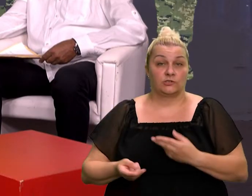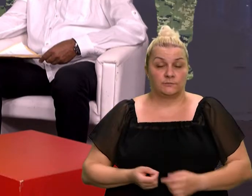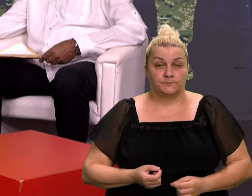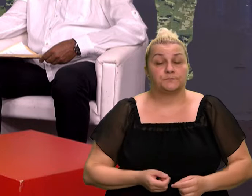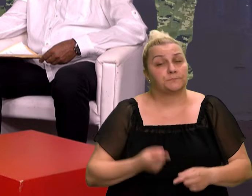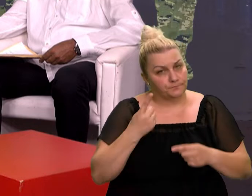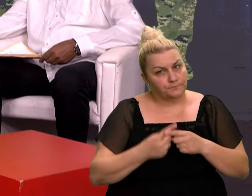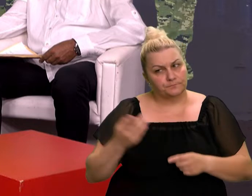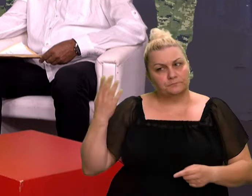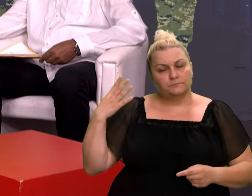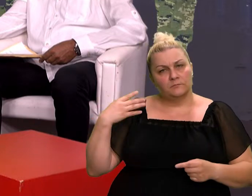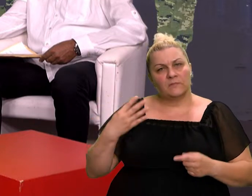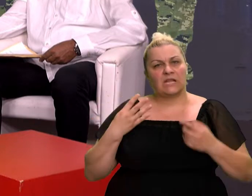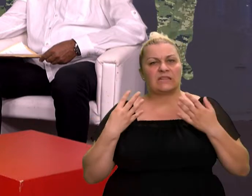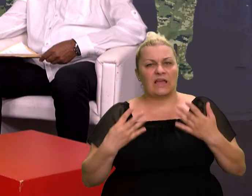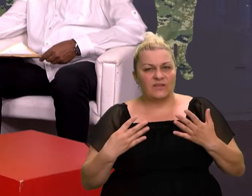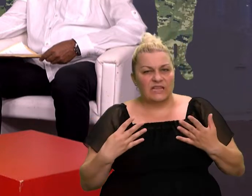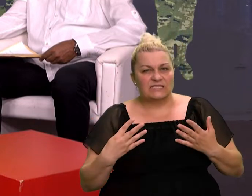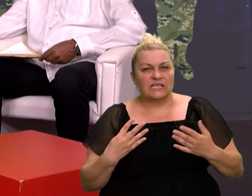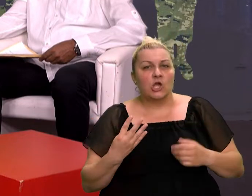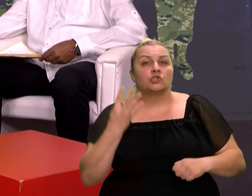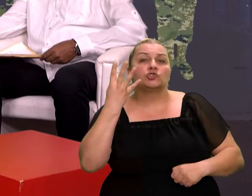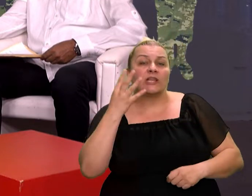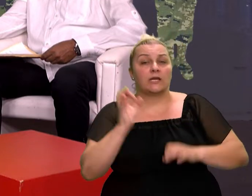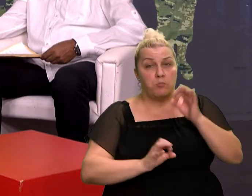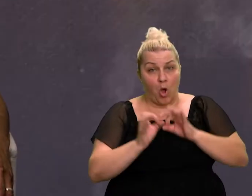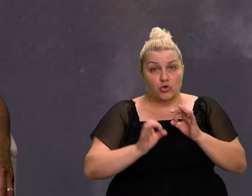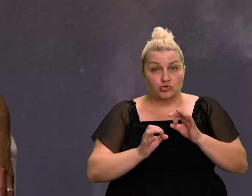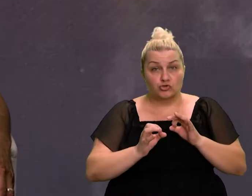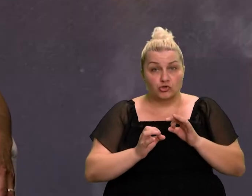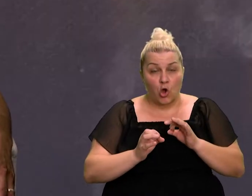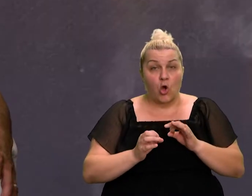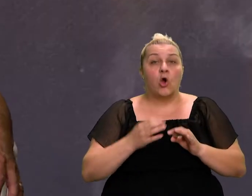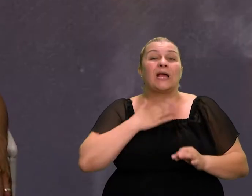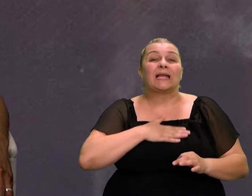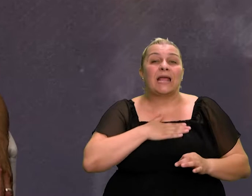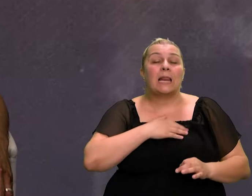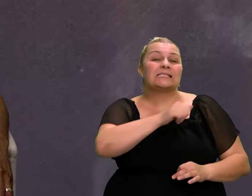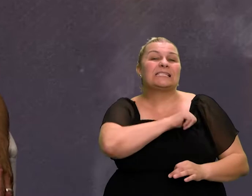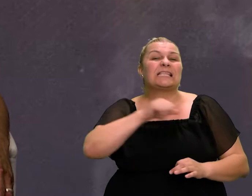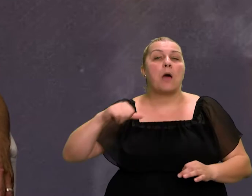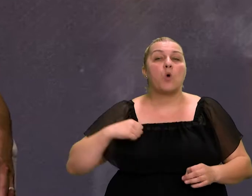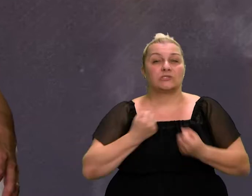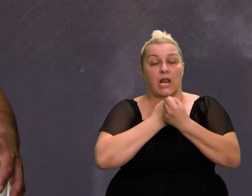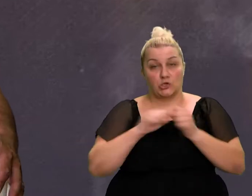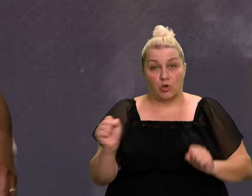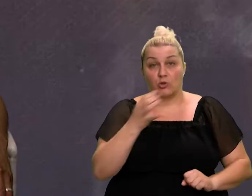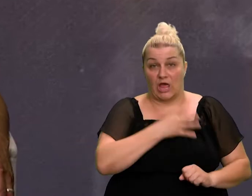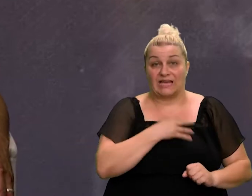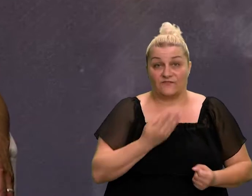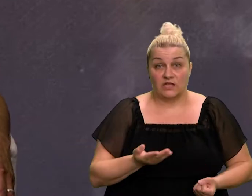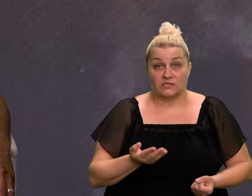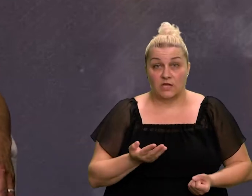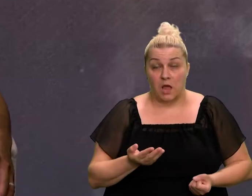se svi upredijelili. 94% Hrvatske je se upredijelilo za samostalno Hrvatsko. Znači, tu nije biše bilo